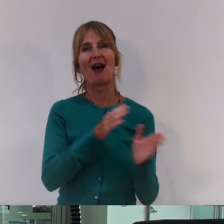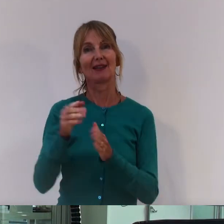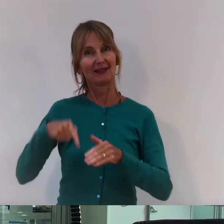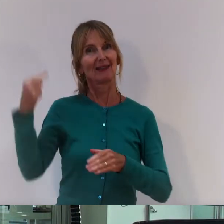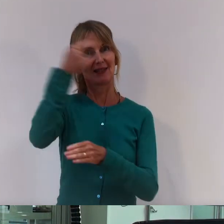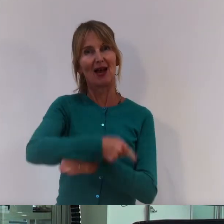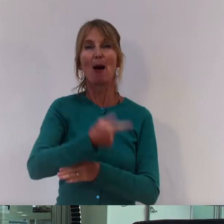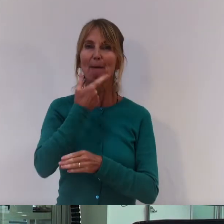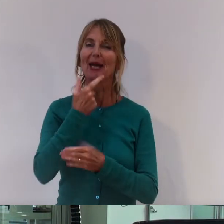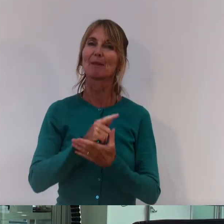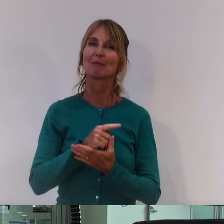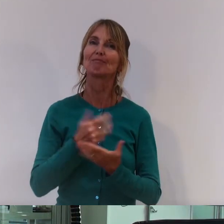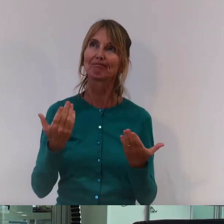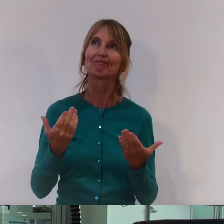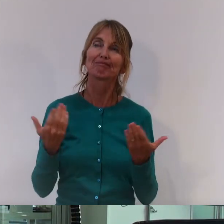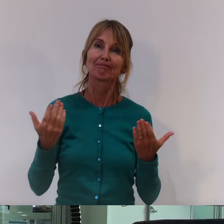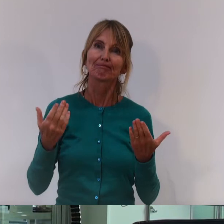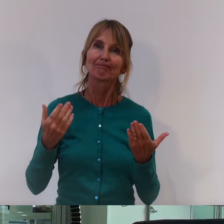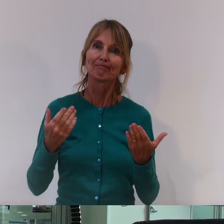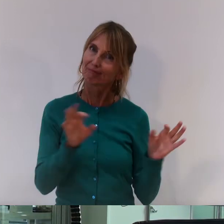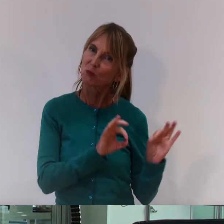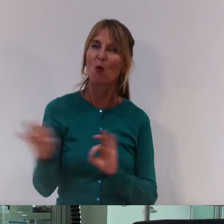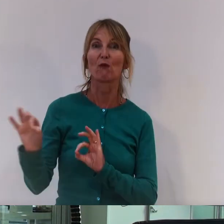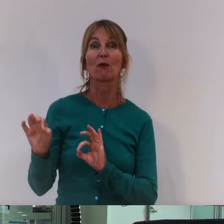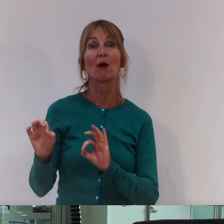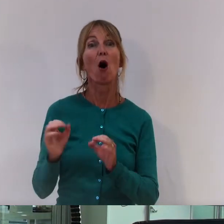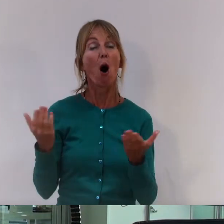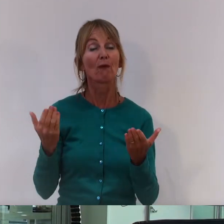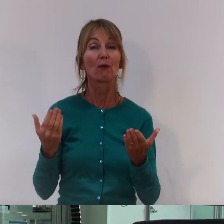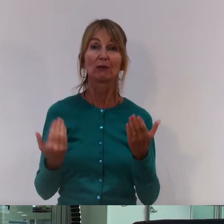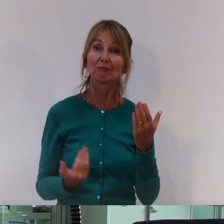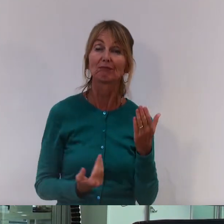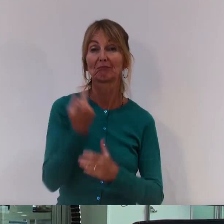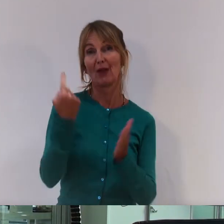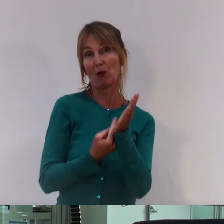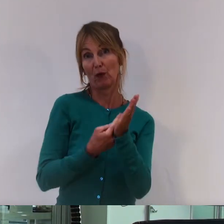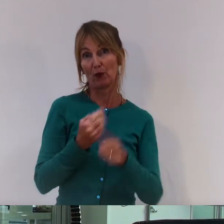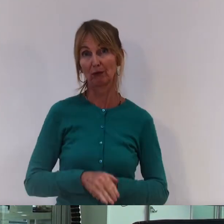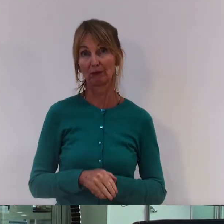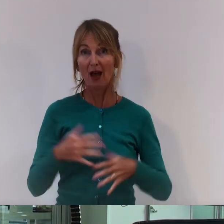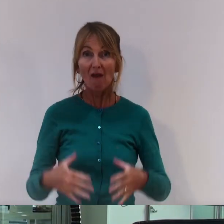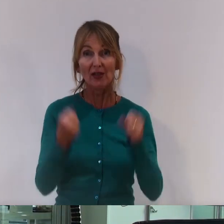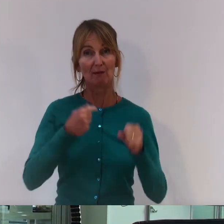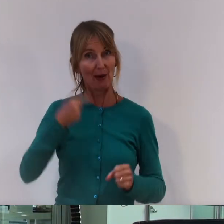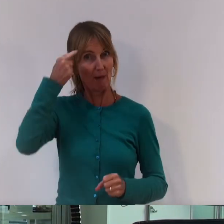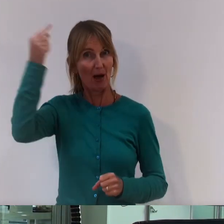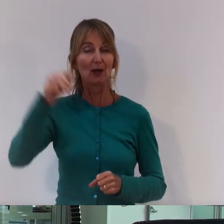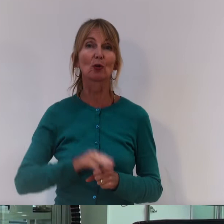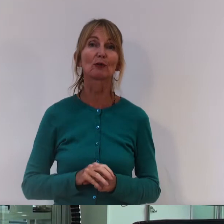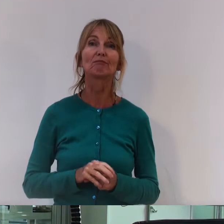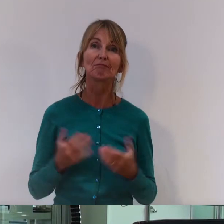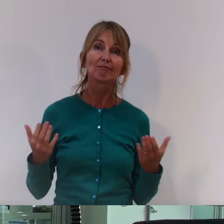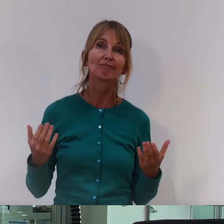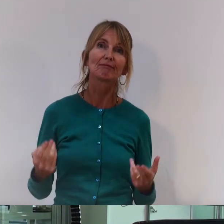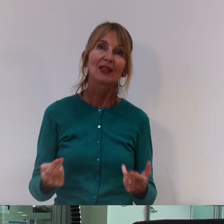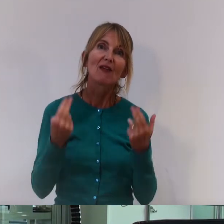Jahr in Bremen unter diesen besonderen Herausforderungen durchführen zu können. Das Festival leistet nach meinem Dafürhalt nicht nur einen